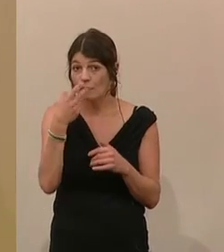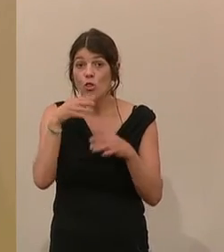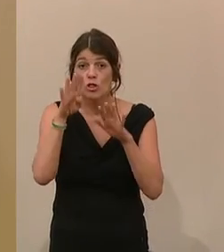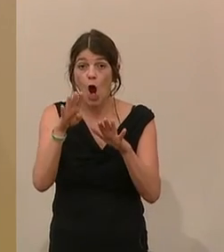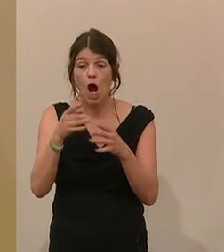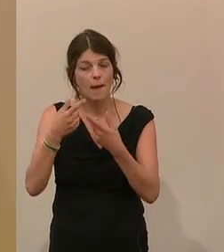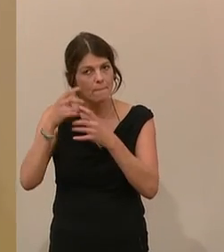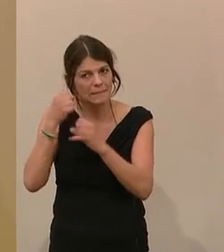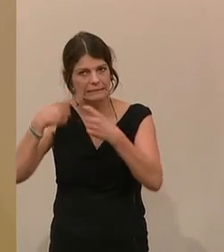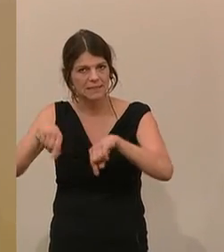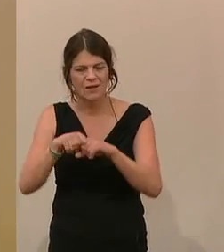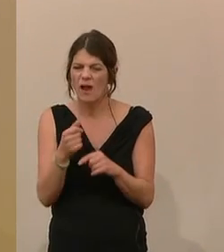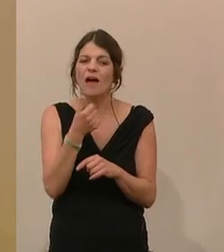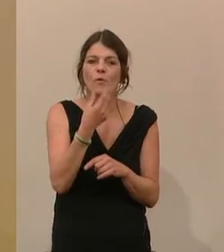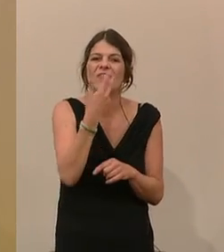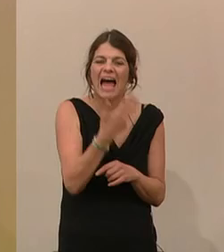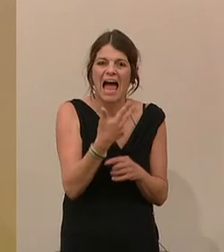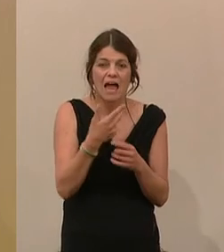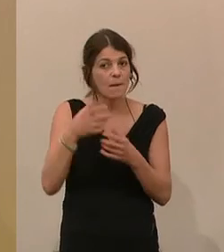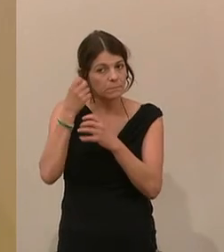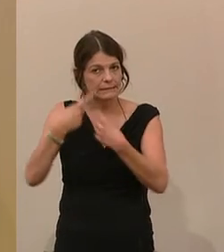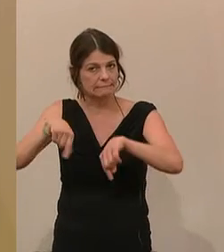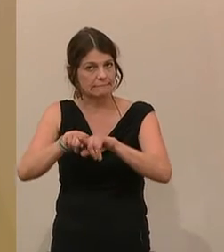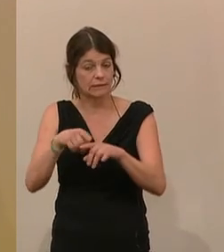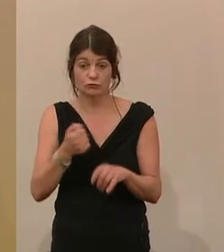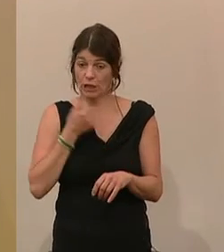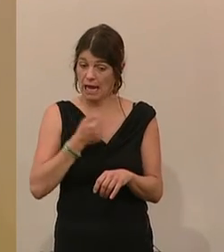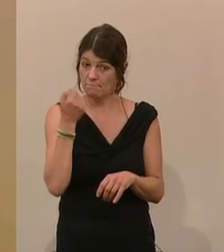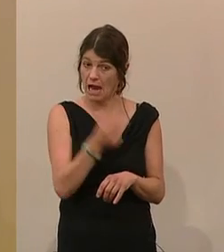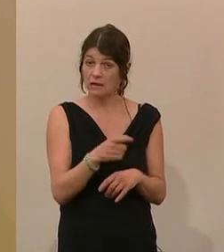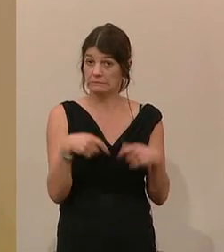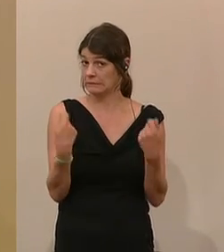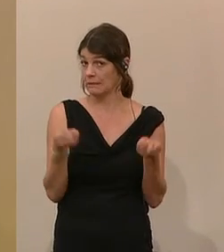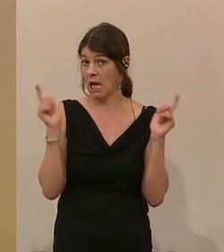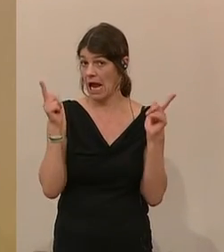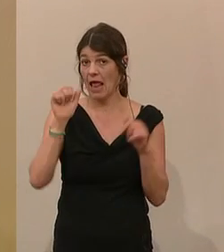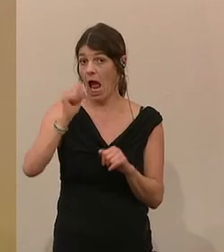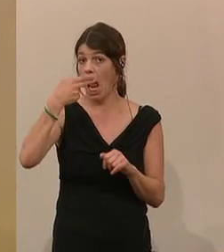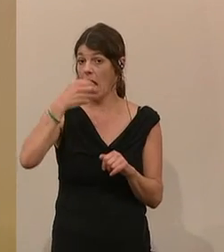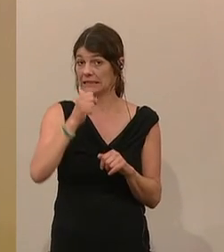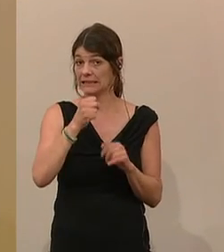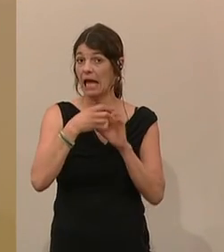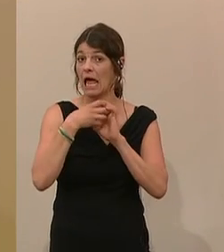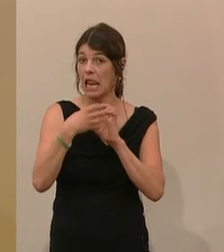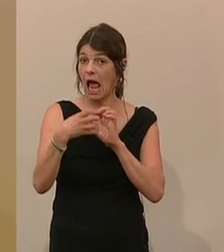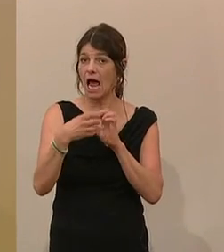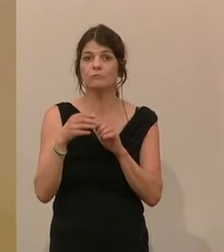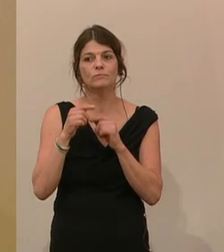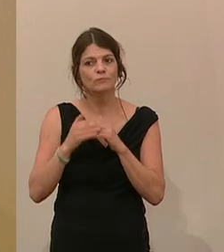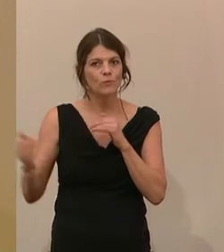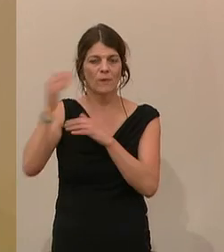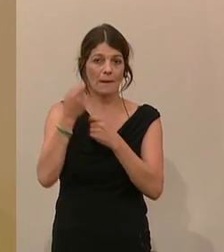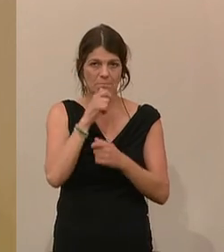beziehungsweise einer von drei Bezirken in der Steiermark, die über keine AHS-Langstufe verfügen. Denn rund